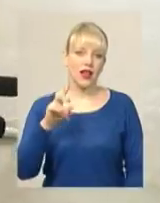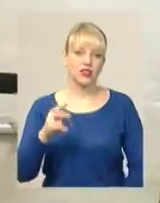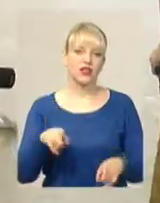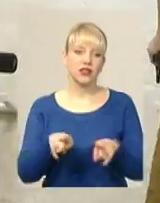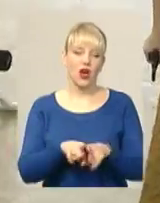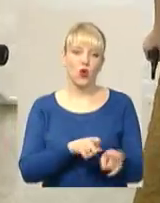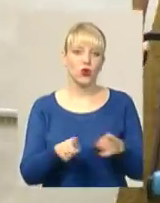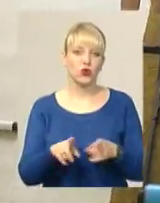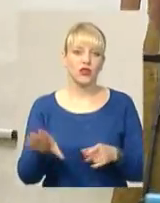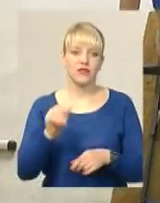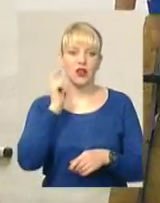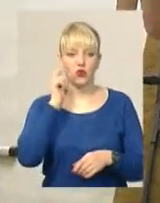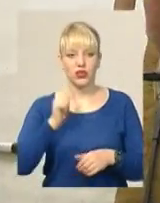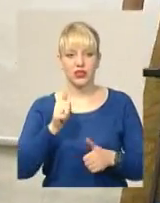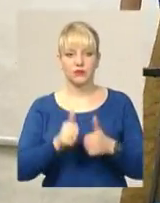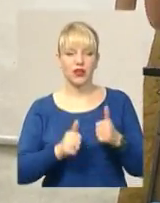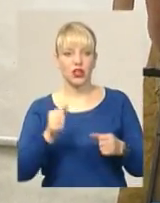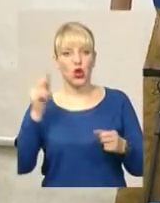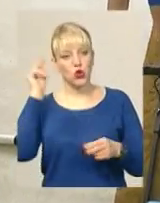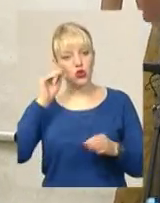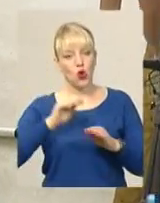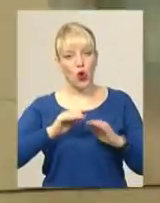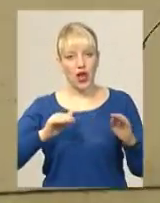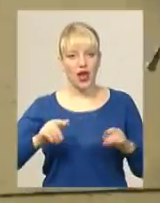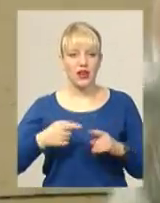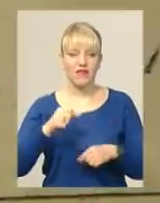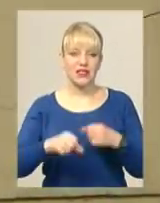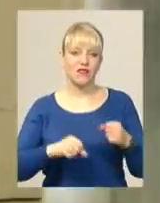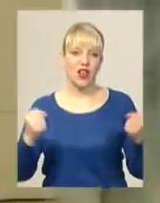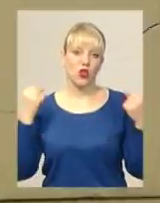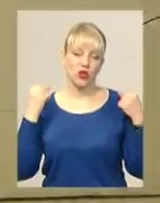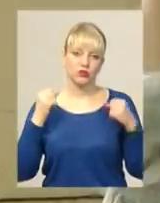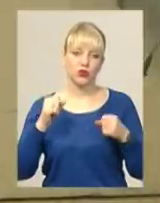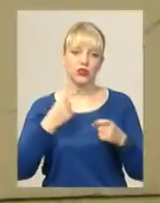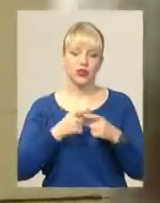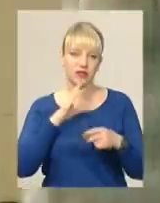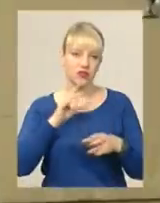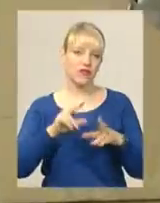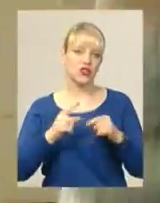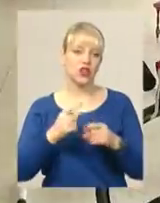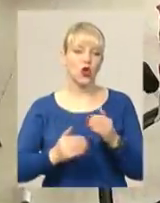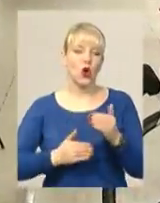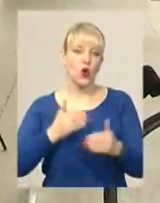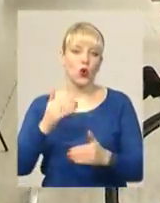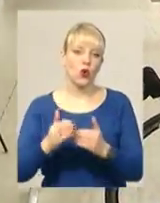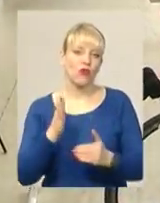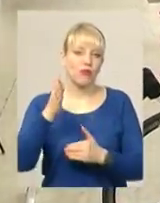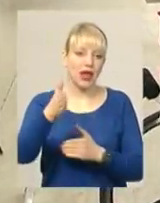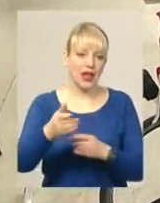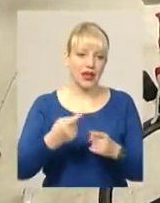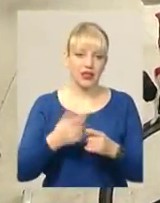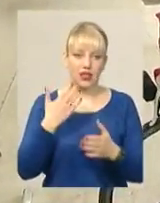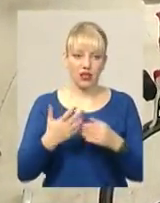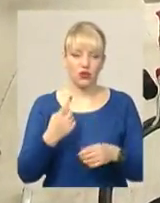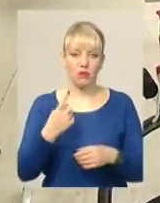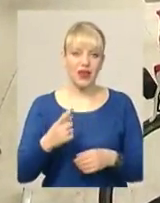готуються до всеукраїнських змагань школярів з велоспорту. Участь у них спортсменки вважають черговим кроком вперед. Якщо фінішують першими на гімназіаді